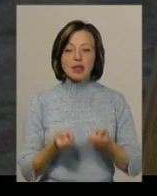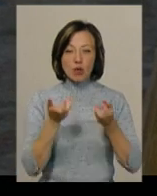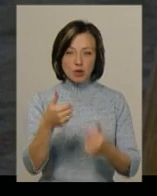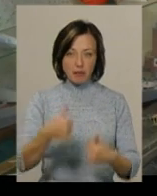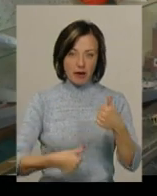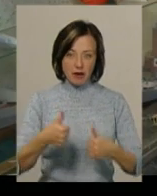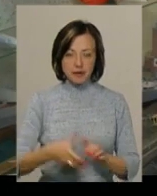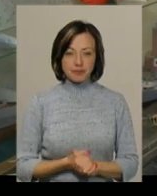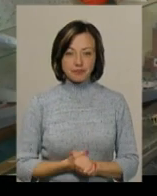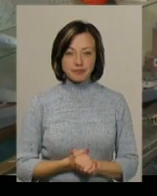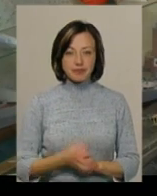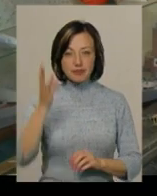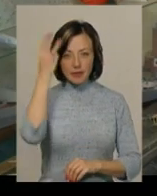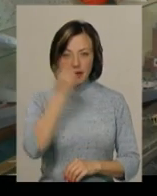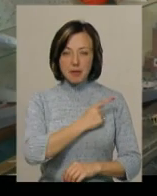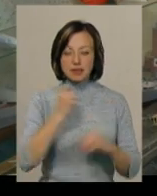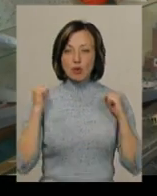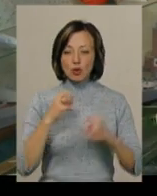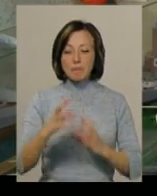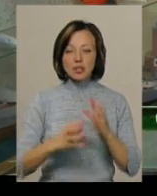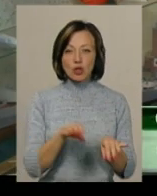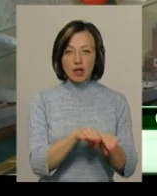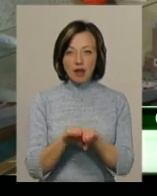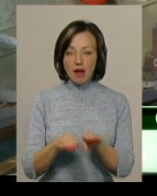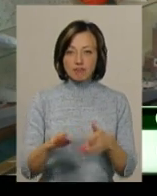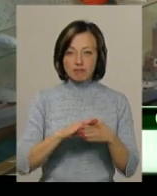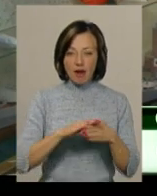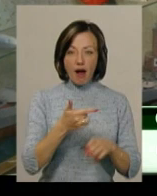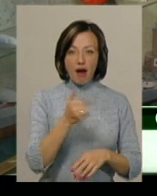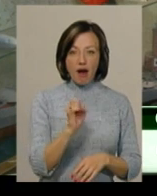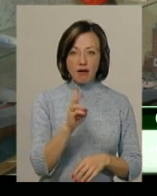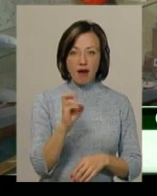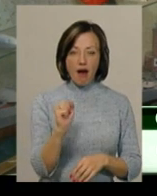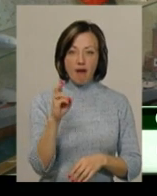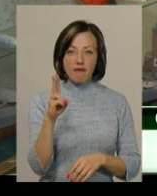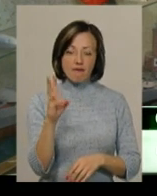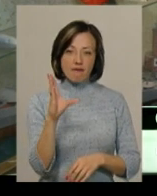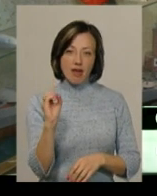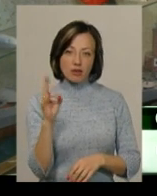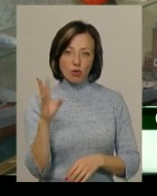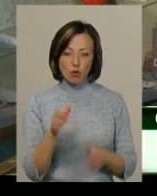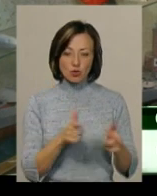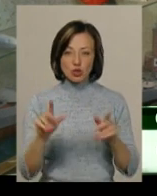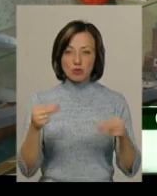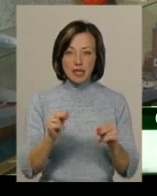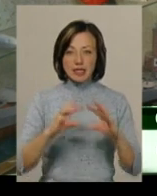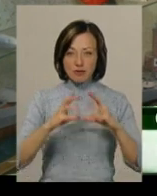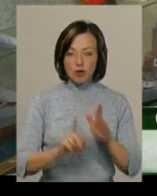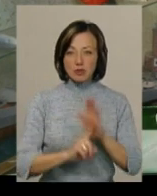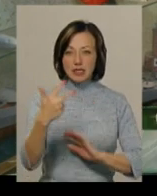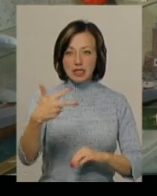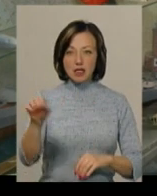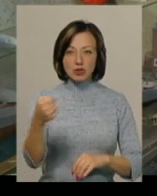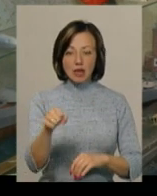змаганнях. Хмельницький майстер спорту міжнародного класу Юрій Гаркавенко готується не тільки до чемпіонату світу, який розпочнеться 30